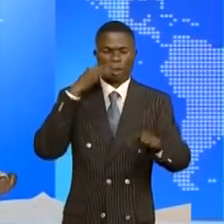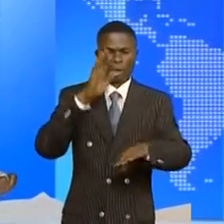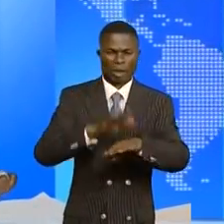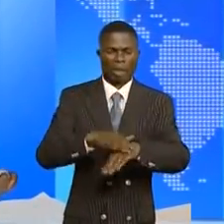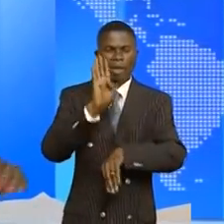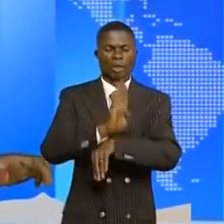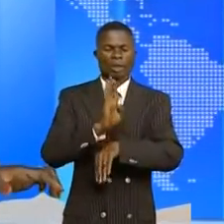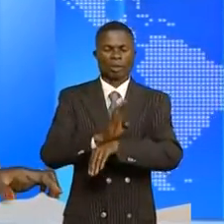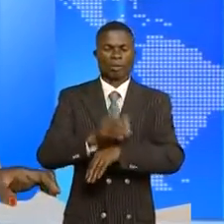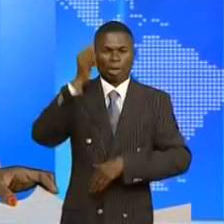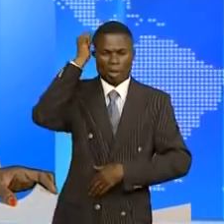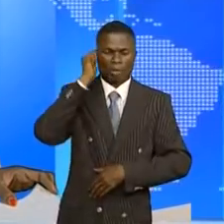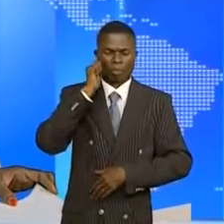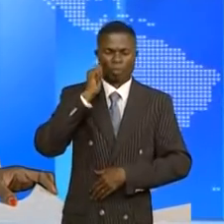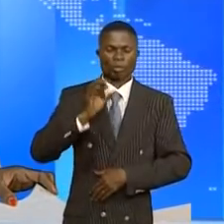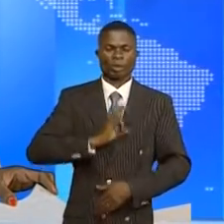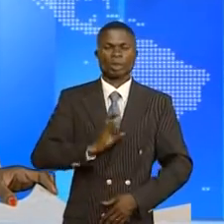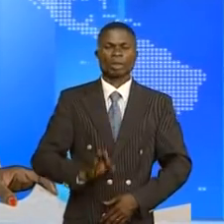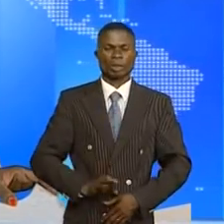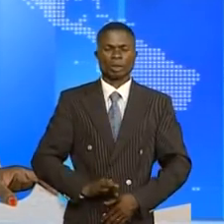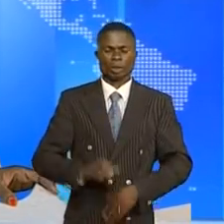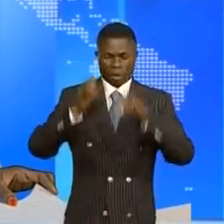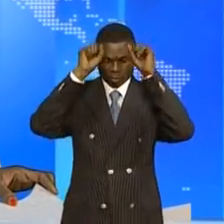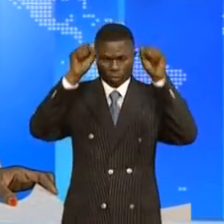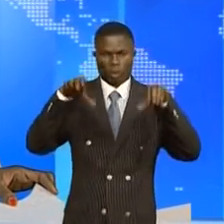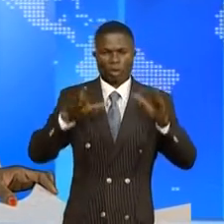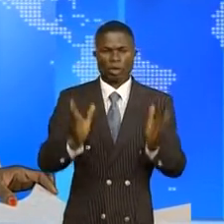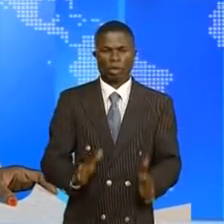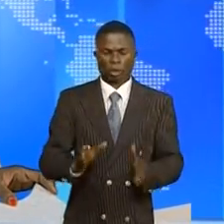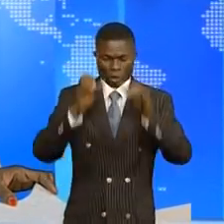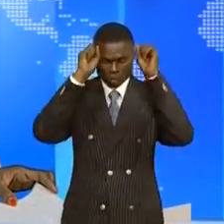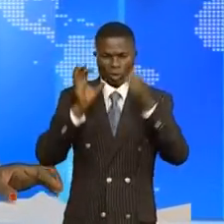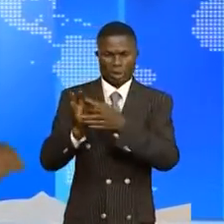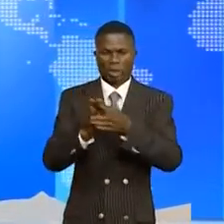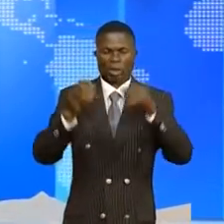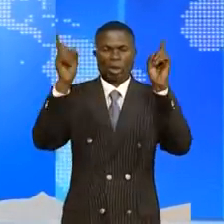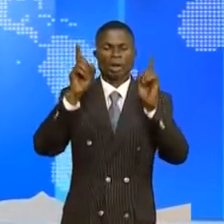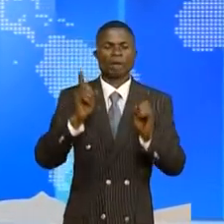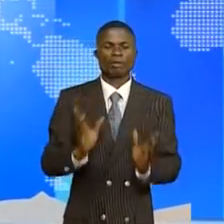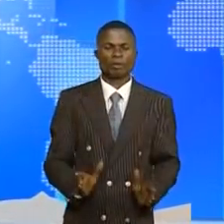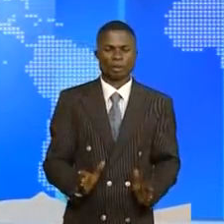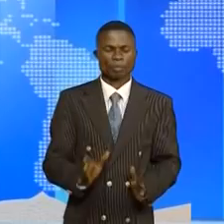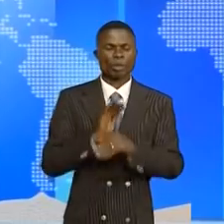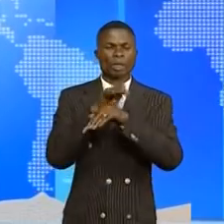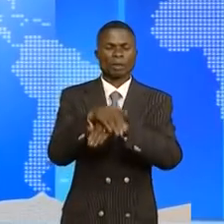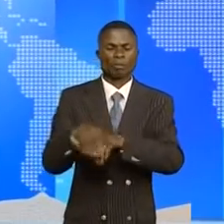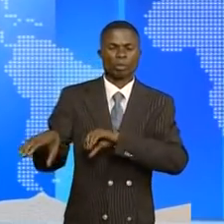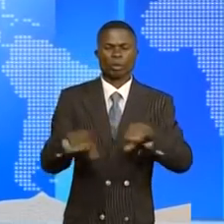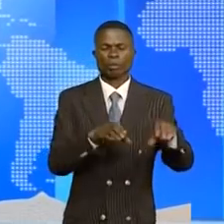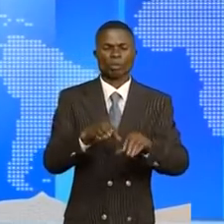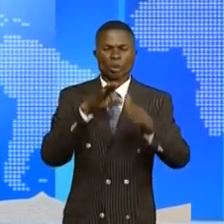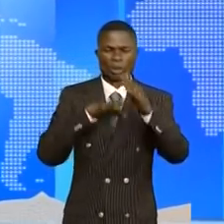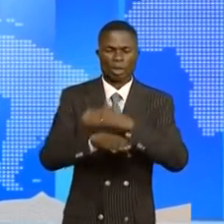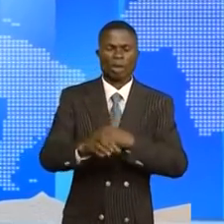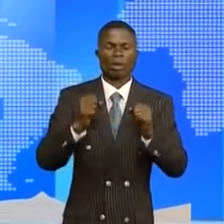-Brazzaville par le Bichengobila, Félix Tshisekedi, président congolais et président en exercice de l'Union africaine, a assisti à la cérémonie d